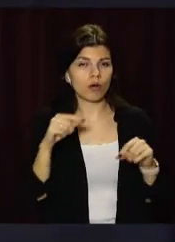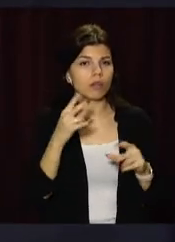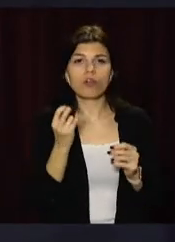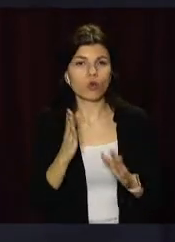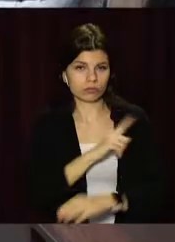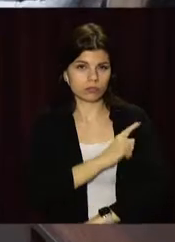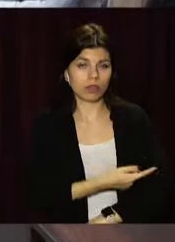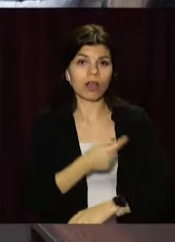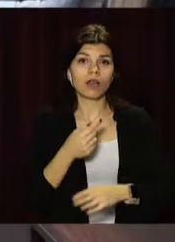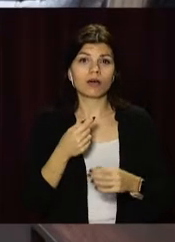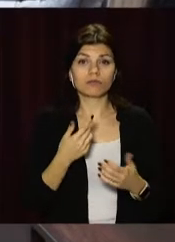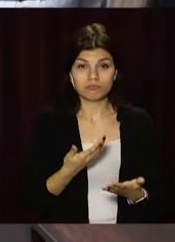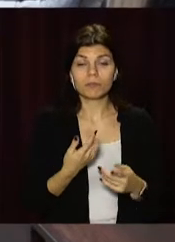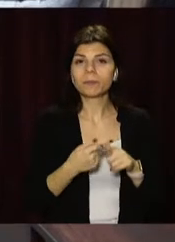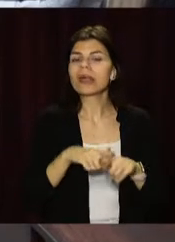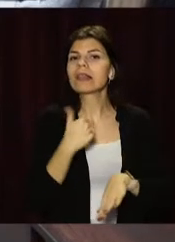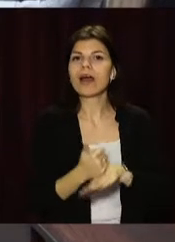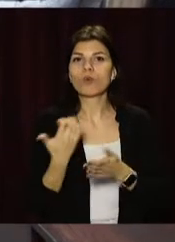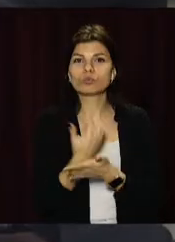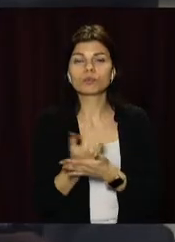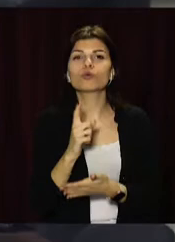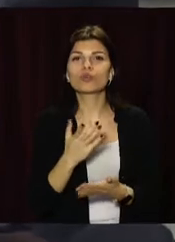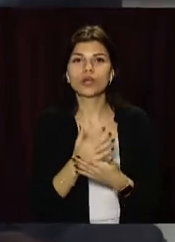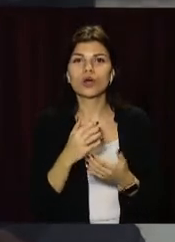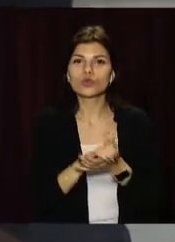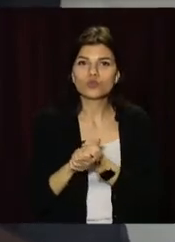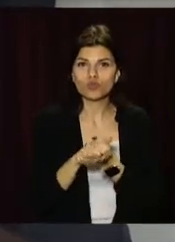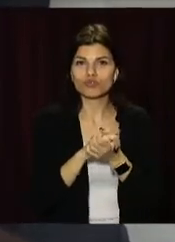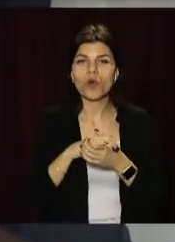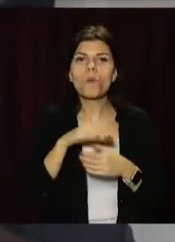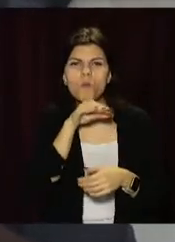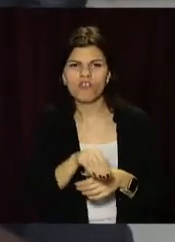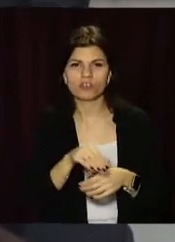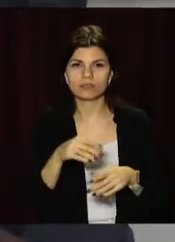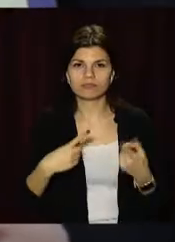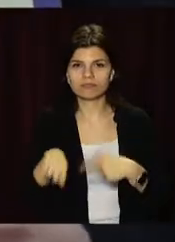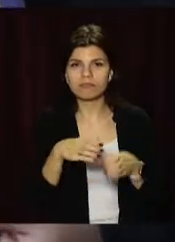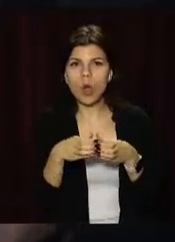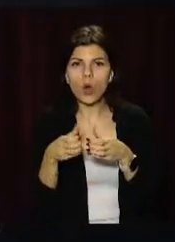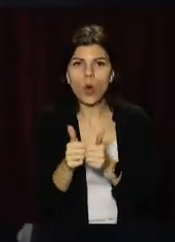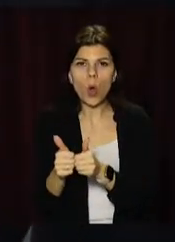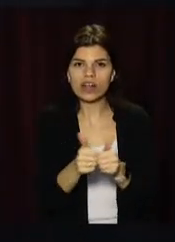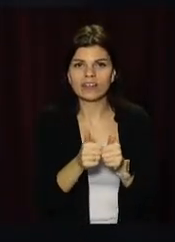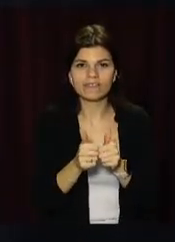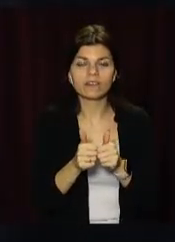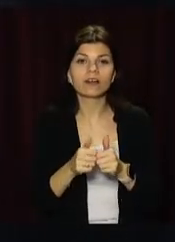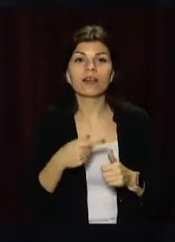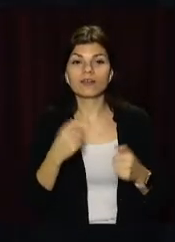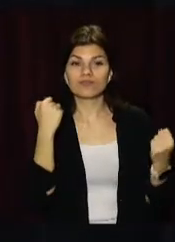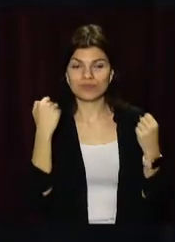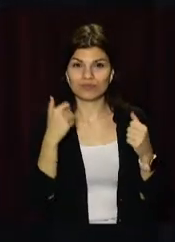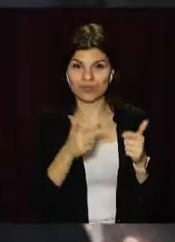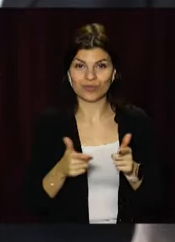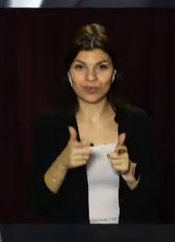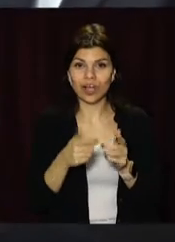Та головним успіхом спортивної школи є дружний та професійний колектив. За свою майстерність та якісну підготовку спортсменів,